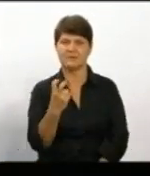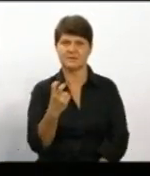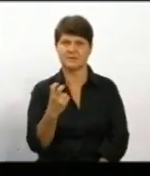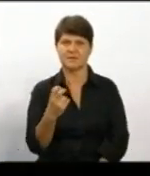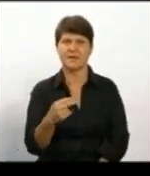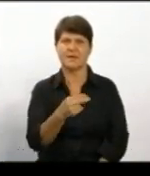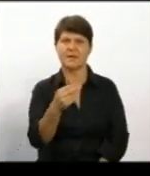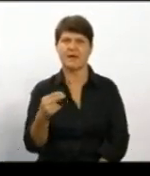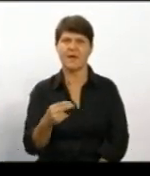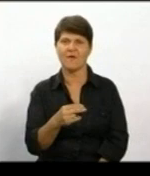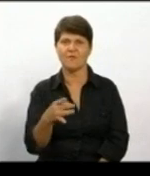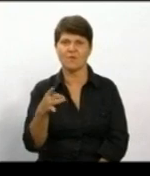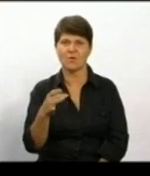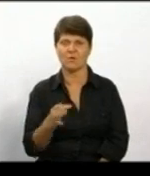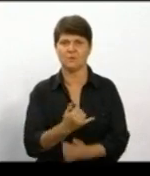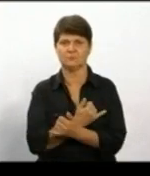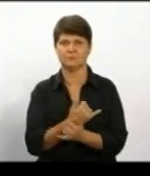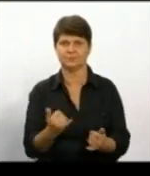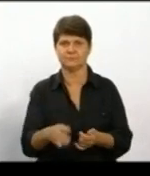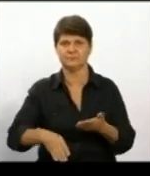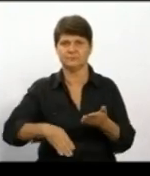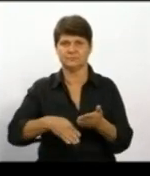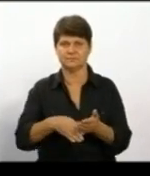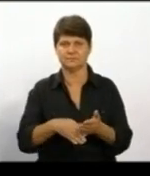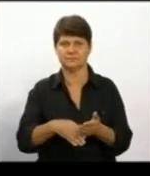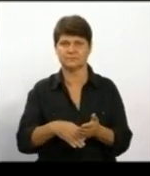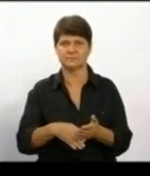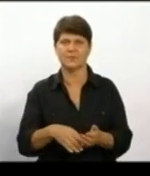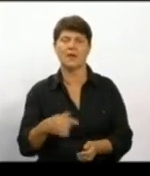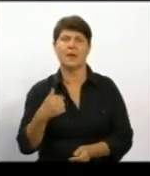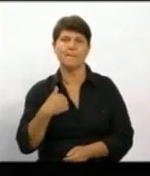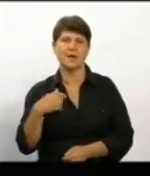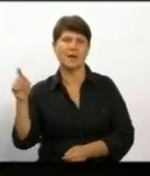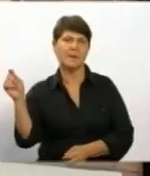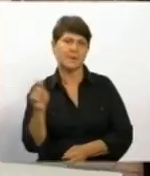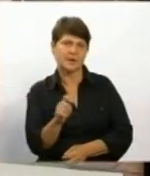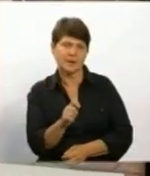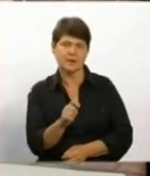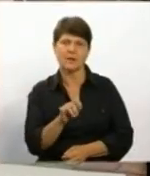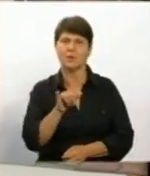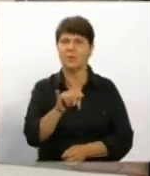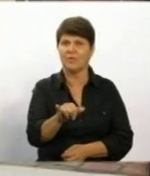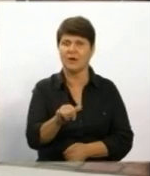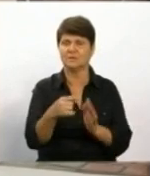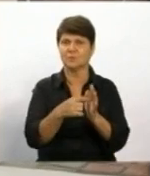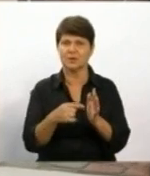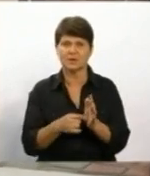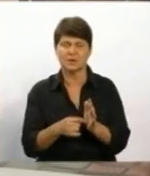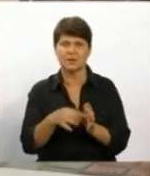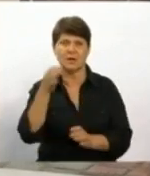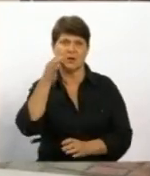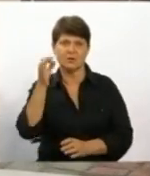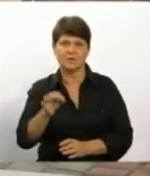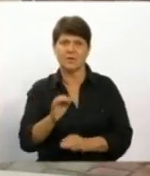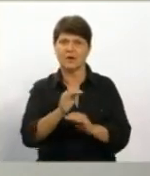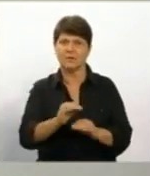Йоткеня. Ми вирішили приїхати до вас і поділитися власним досвідом. В Литві дітям не соромно хворіти на діабет,